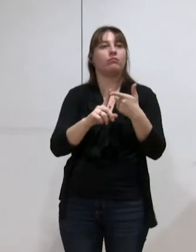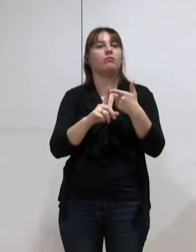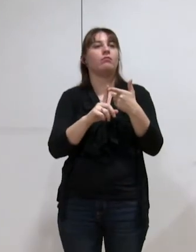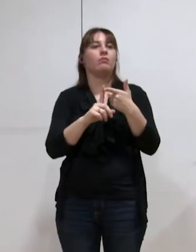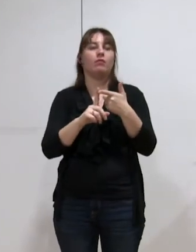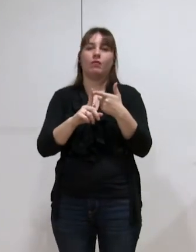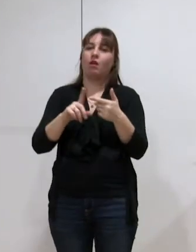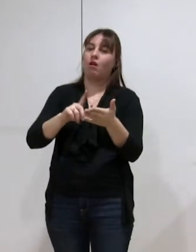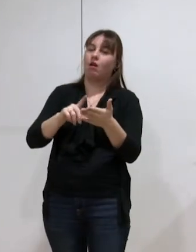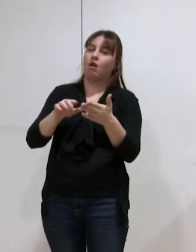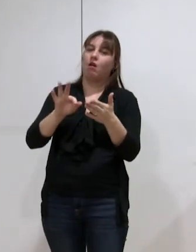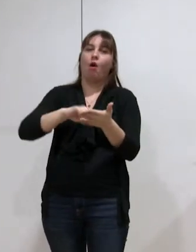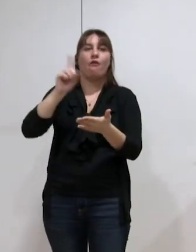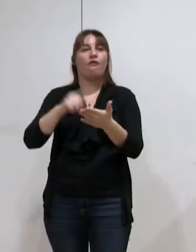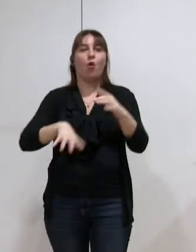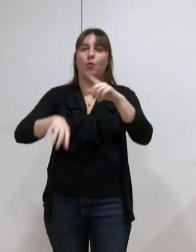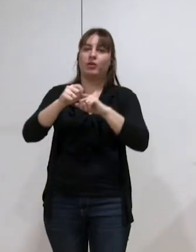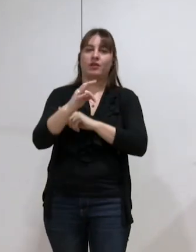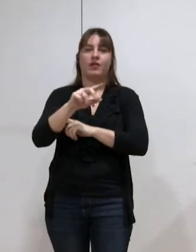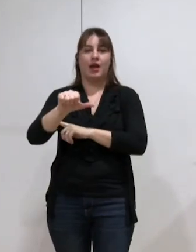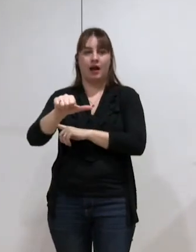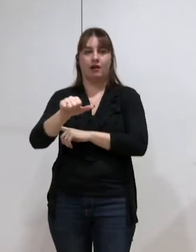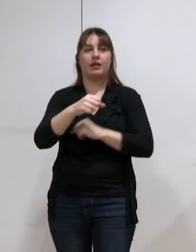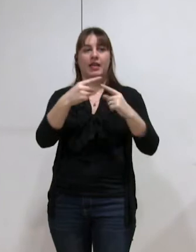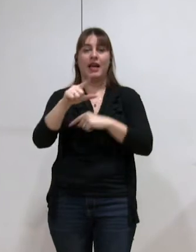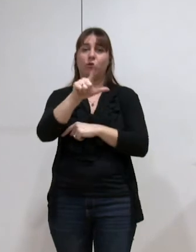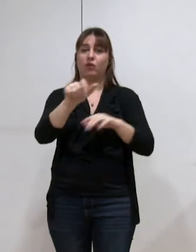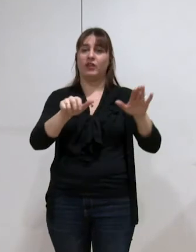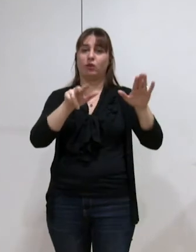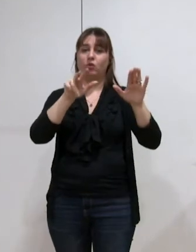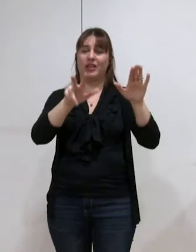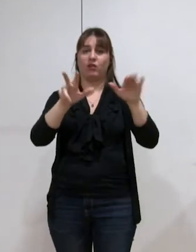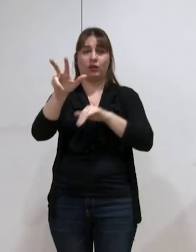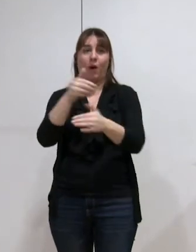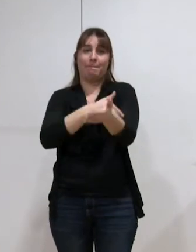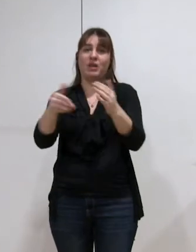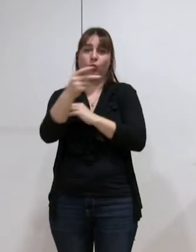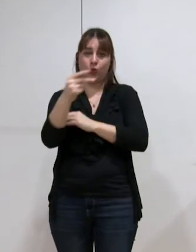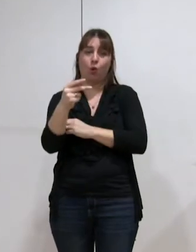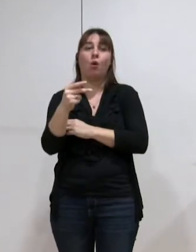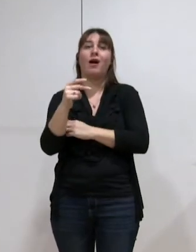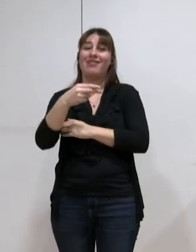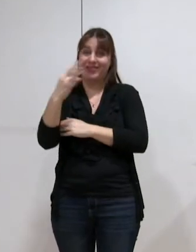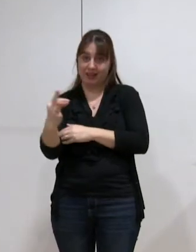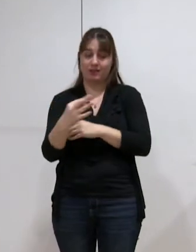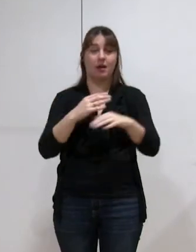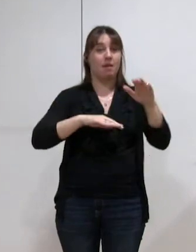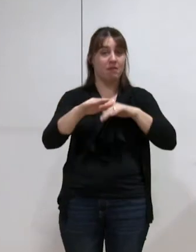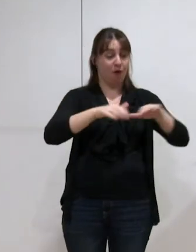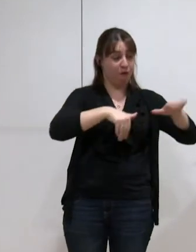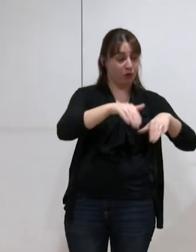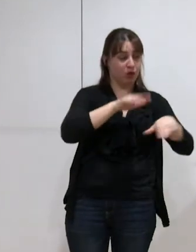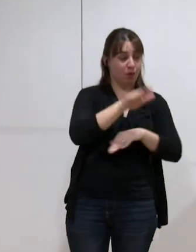compensation de TVA, nous donnent une charge nette de 2,23 millions d'euros. En regard, nous avons une charge nette de fonctionnement